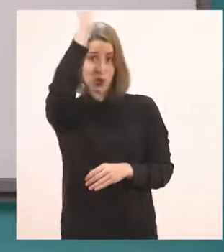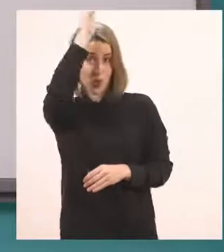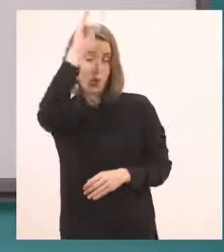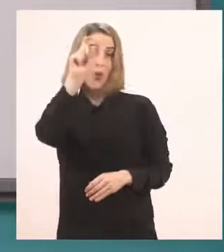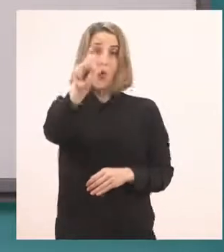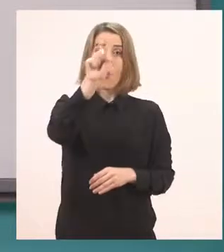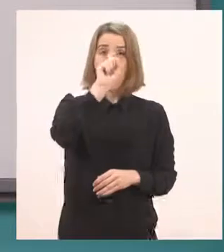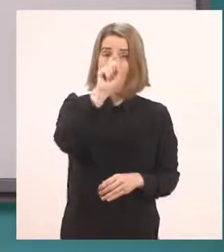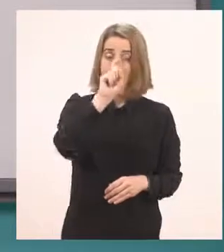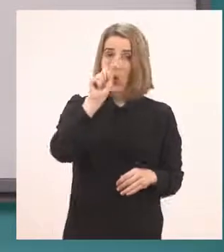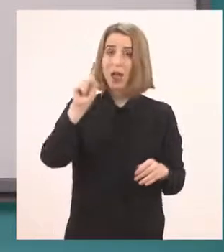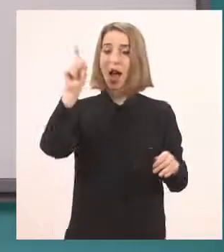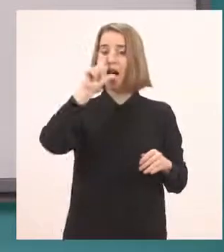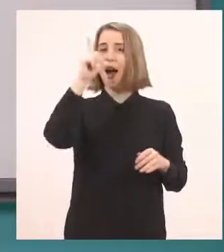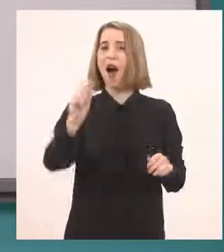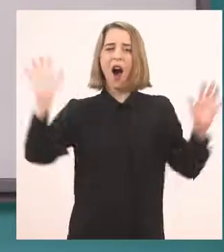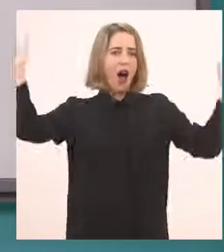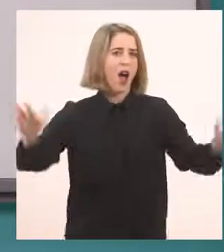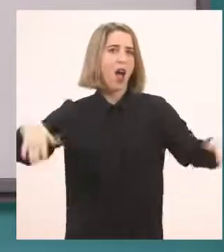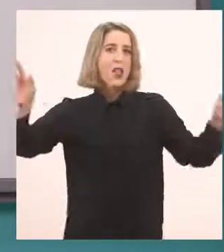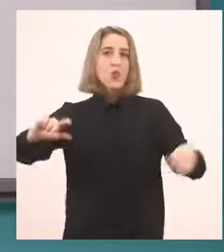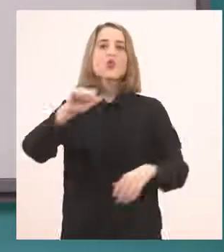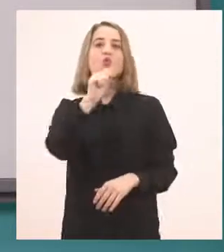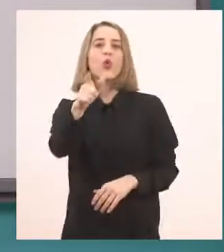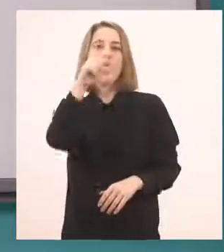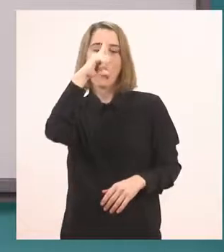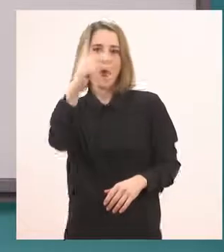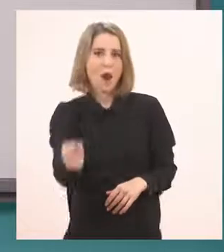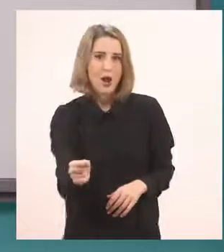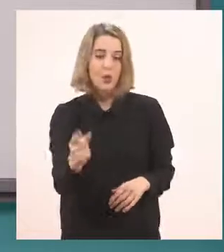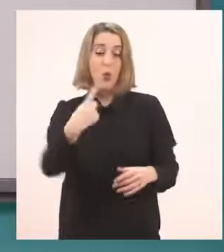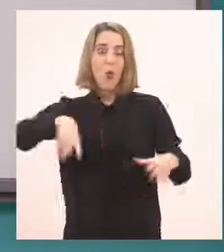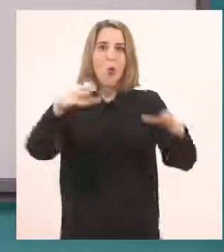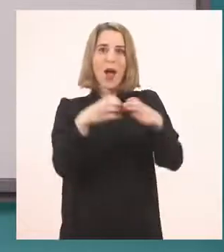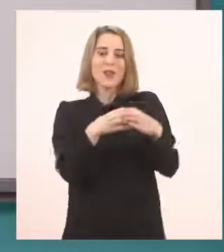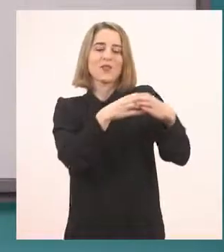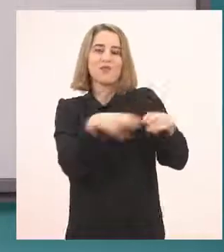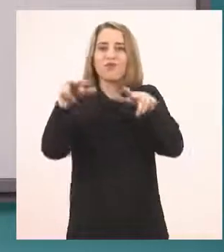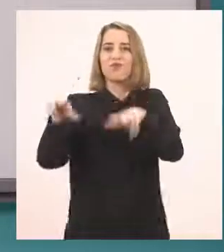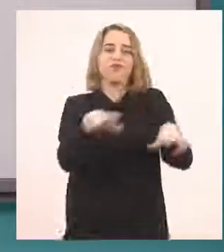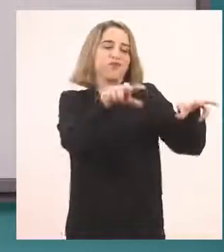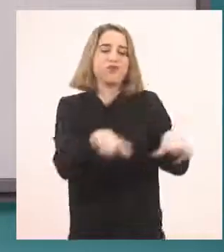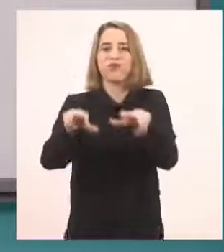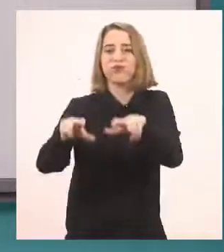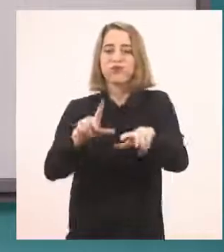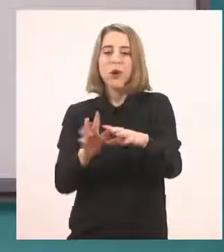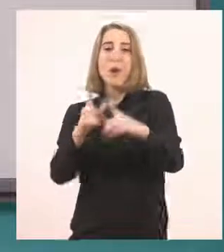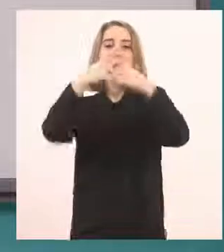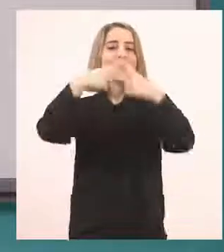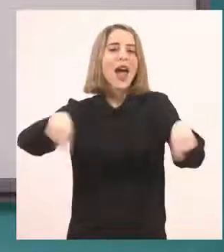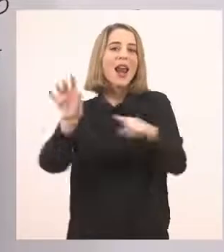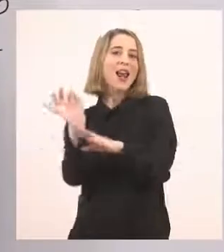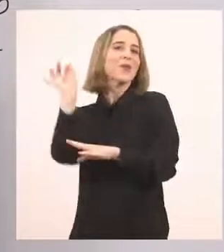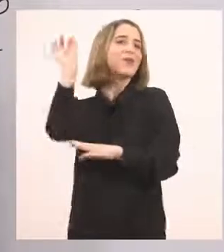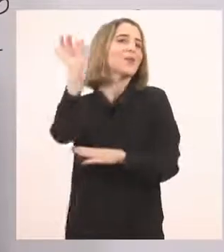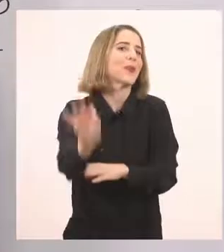Κότα αετός και κόρακας. Παρέα περπατάνε. Σε παραλία πάνε.